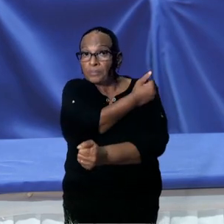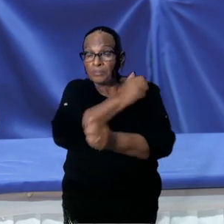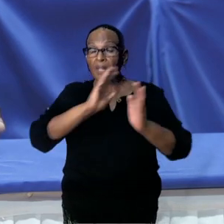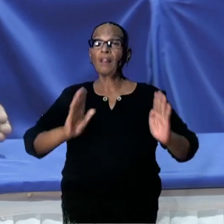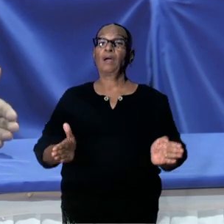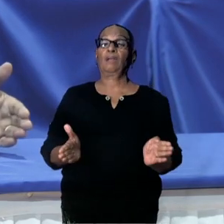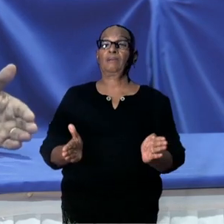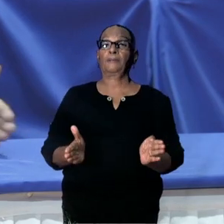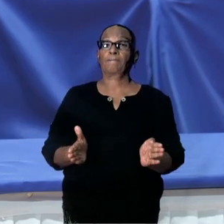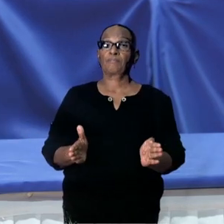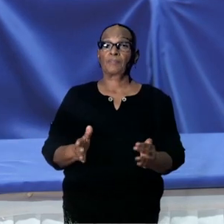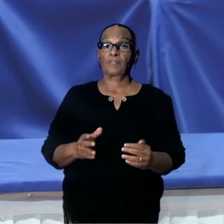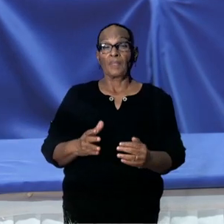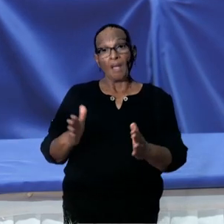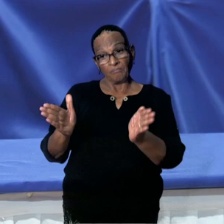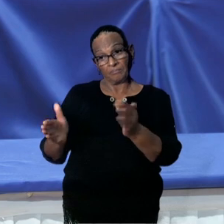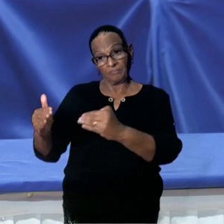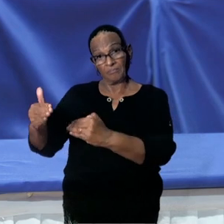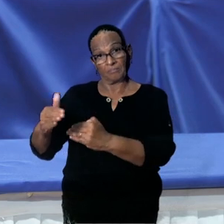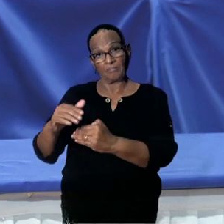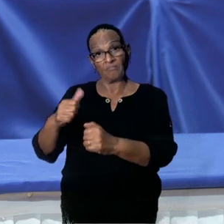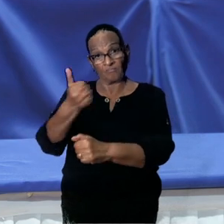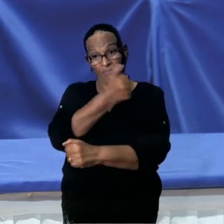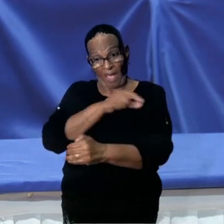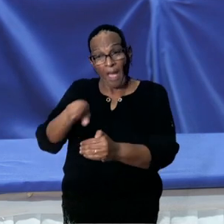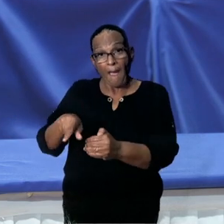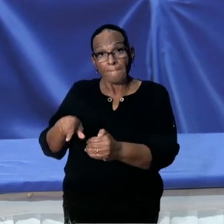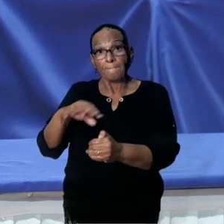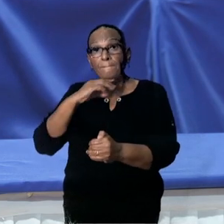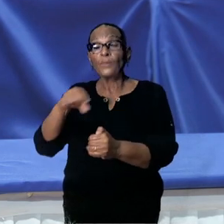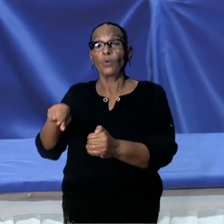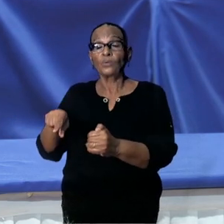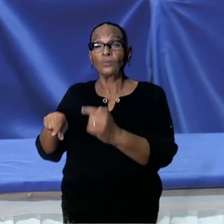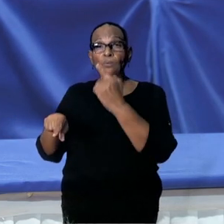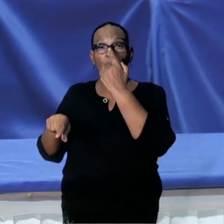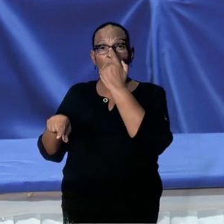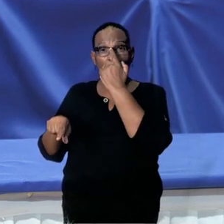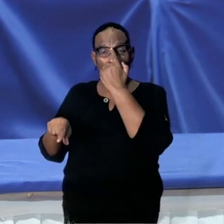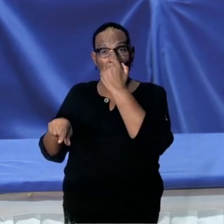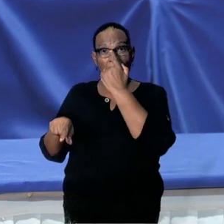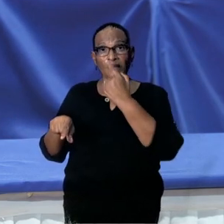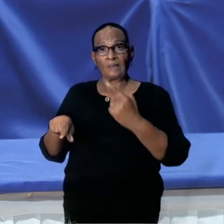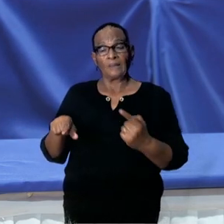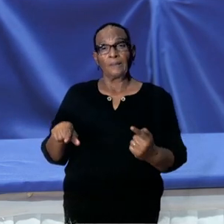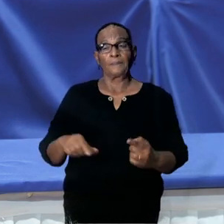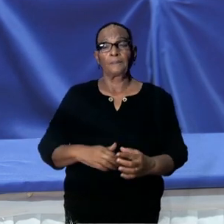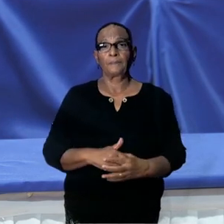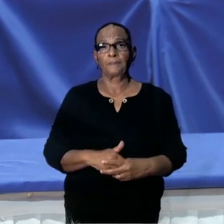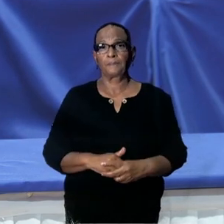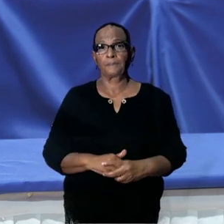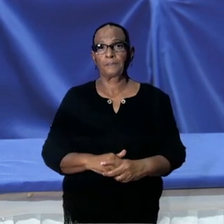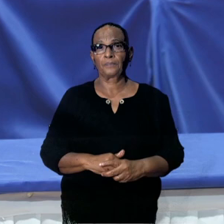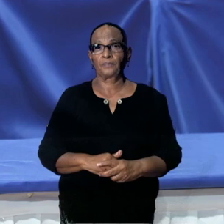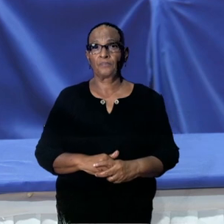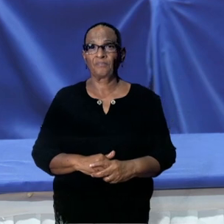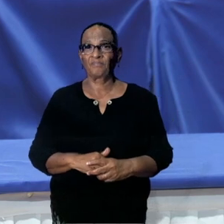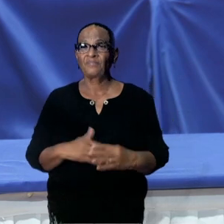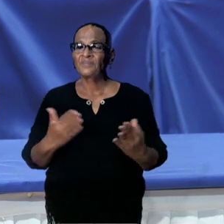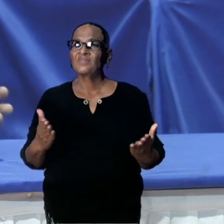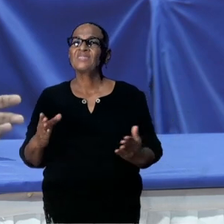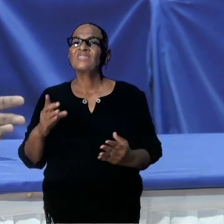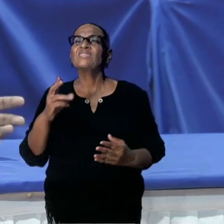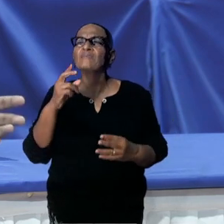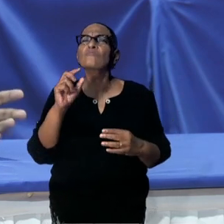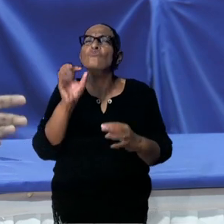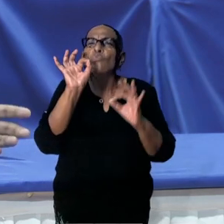Indien we genoeg vaccins beschikbaar hebben, dan hebben we meer gevaccineerd. Hoeveel is het totaal dat ideaal is? Ideaal